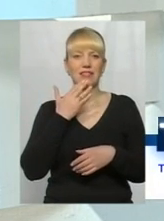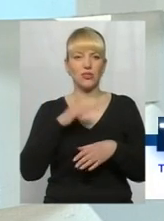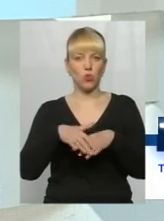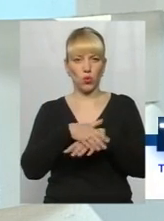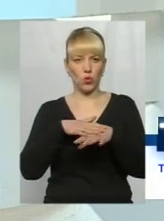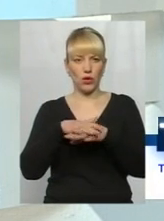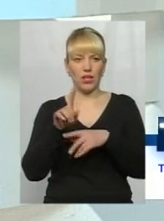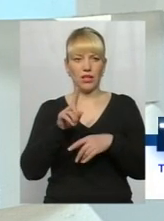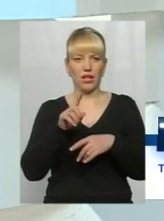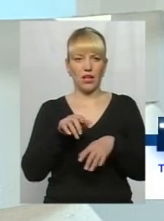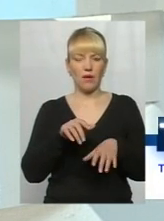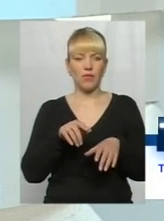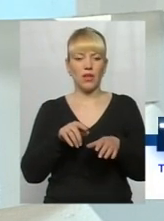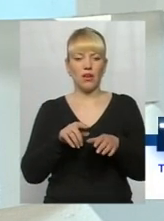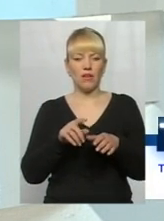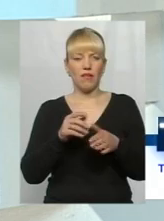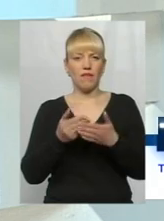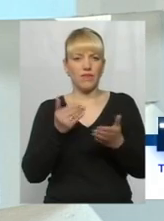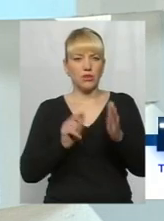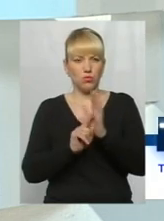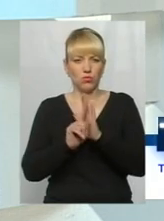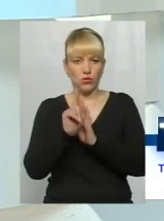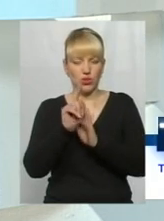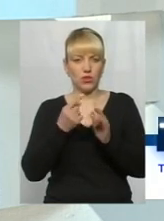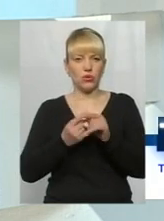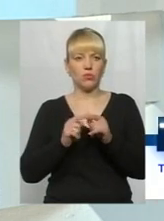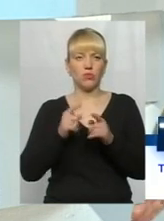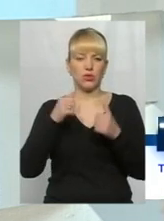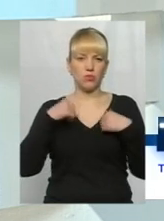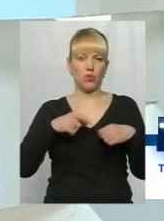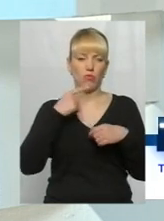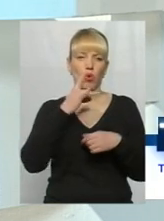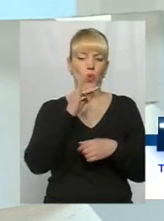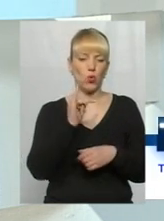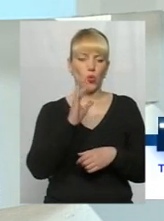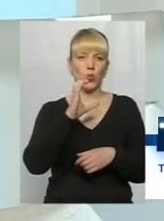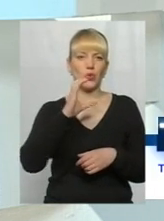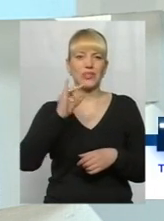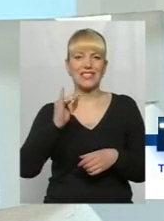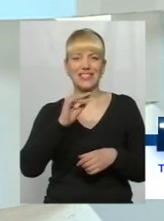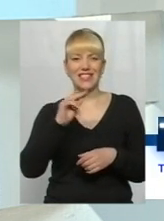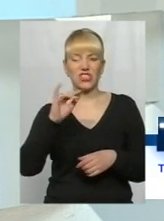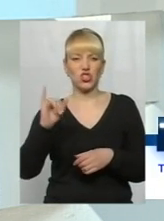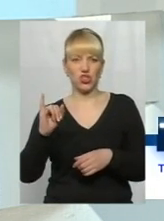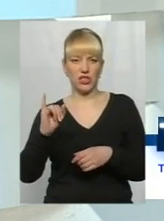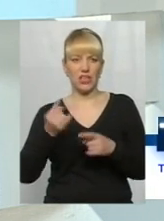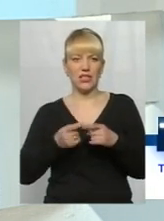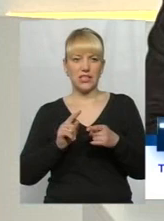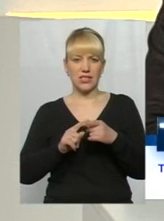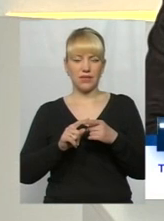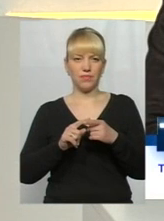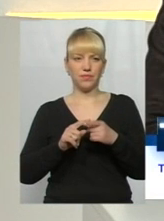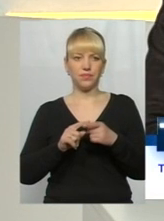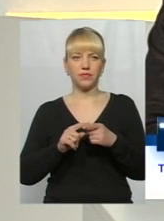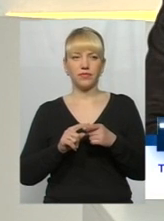корінна панівна, то ми можемо спокійно говорити про тодішніх русичів, саме як таку націю в литовському